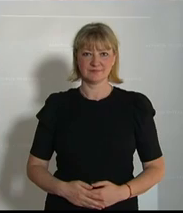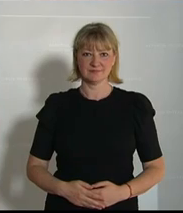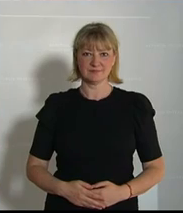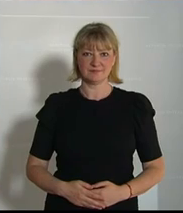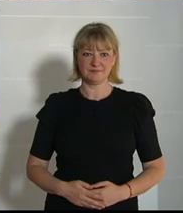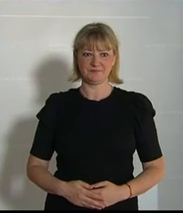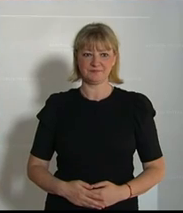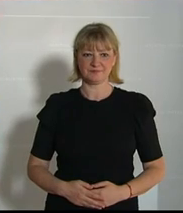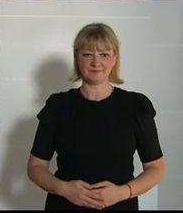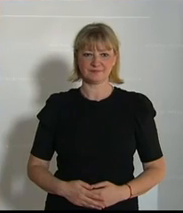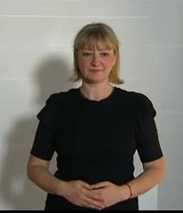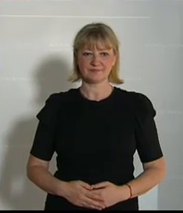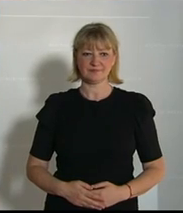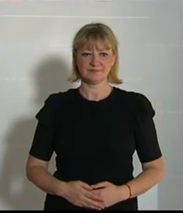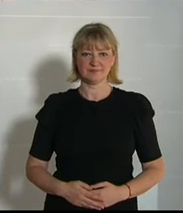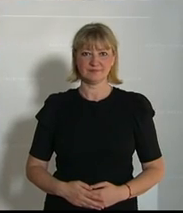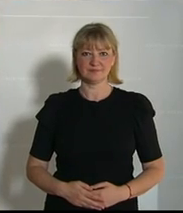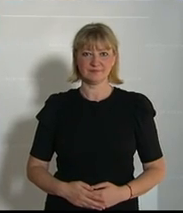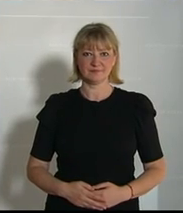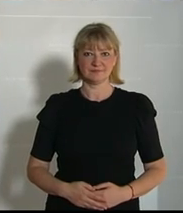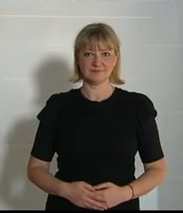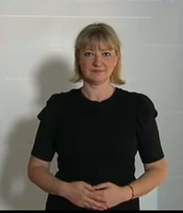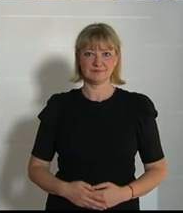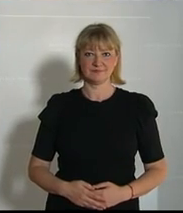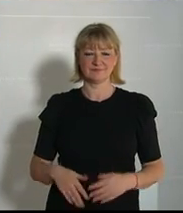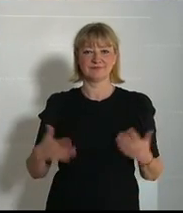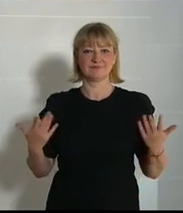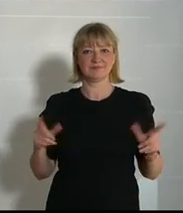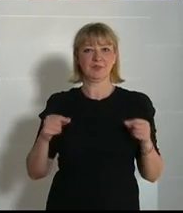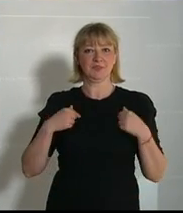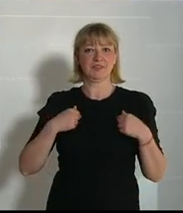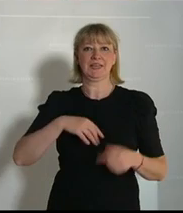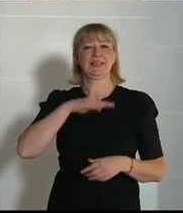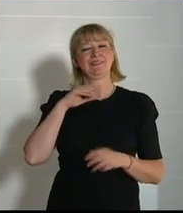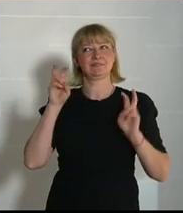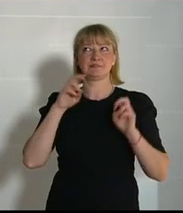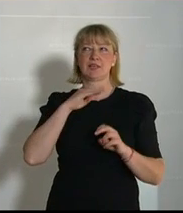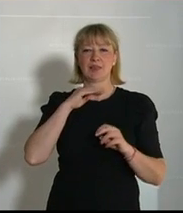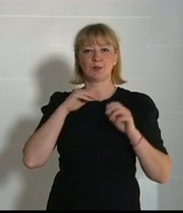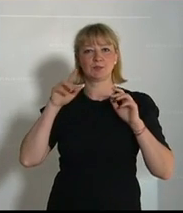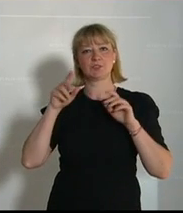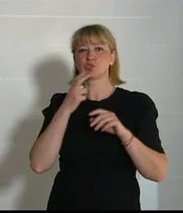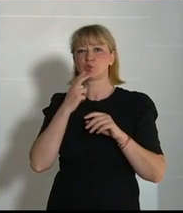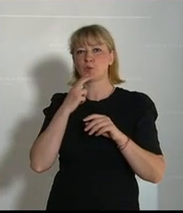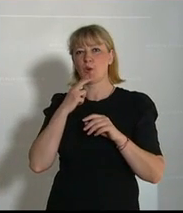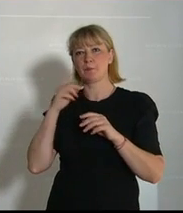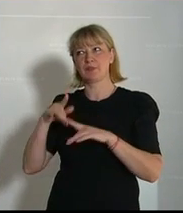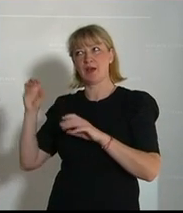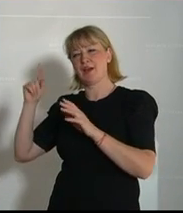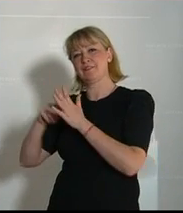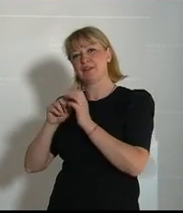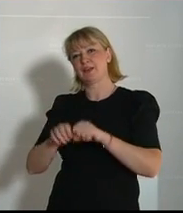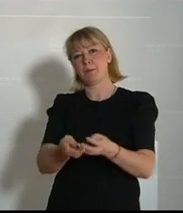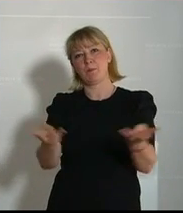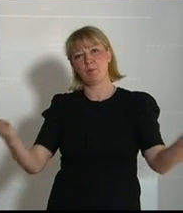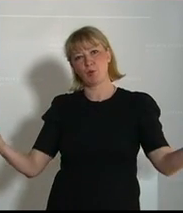Dass wir also sozusagen wieder genügend Strom haben, um diese Bühne auszuleuchten.